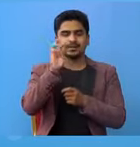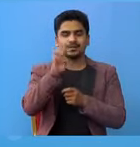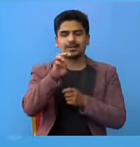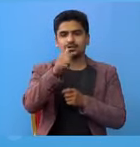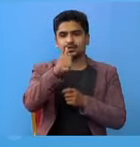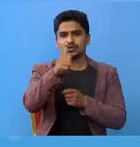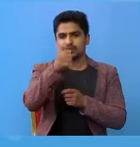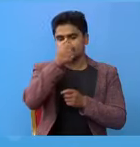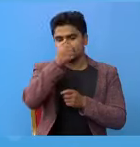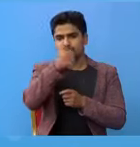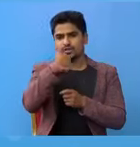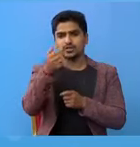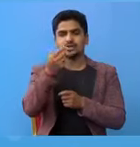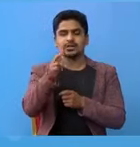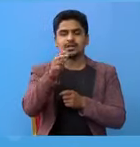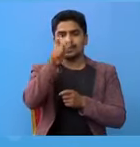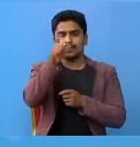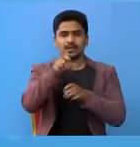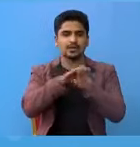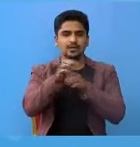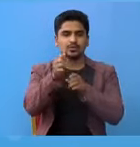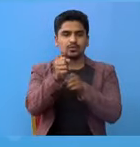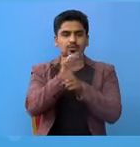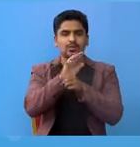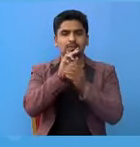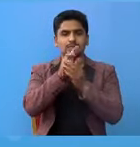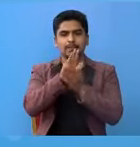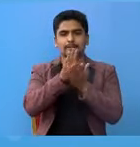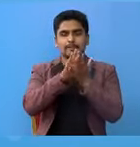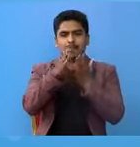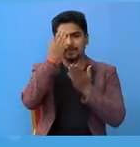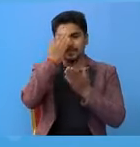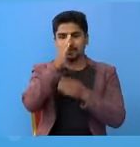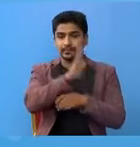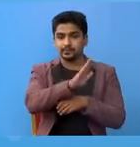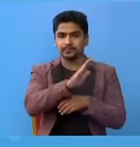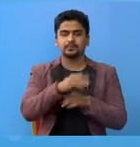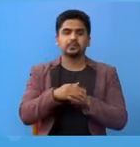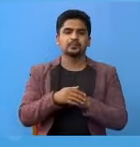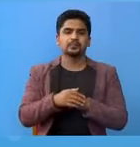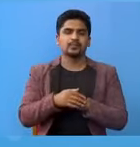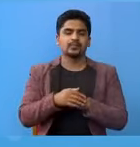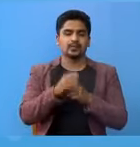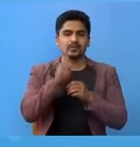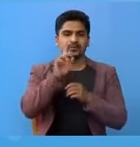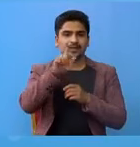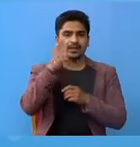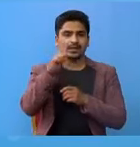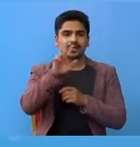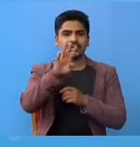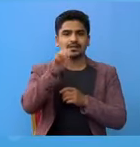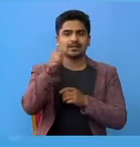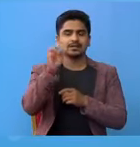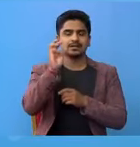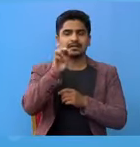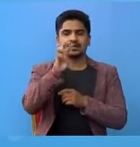जना बेक्ति अरु COVID-19 बाट संक्रमित उनुबायको छा। 7,46